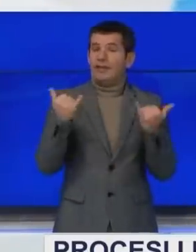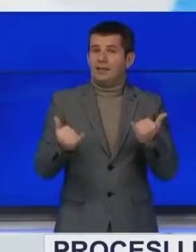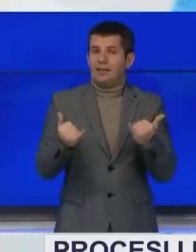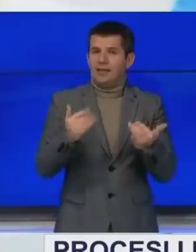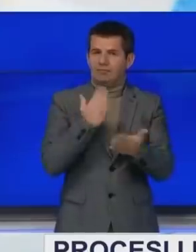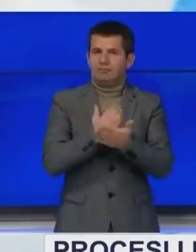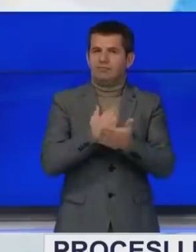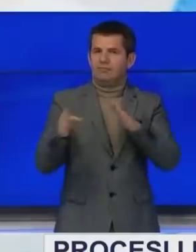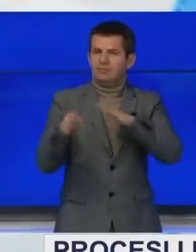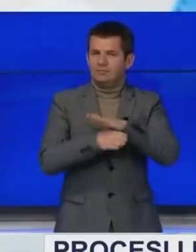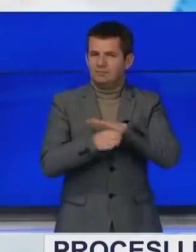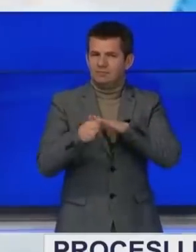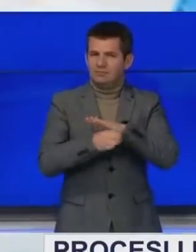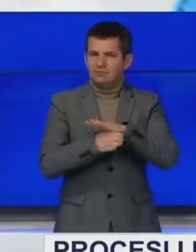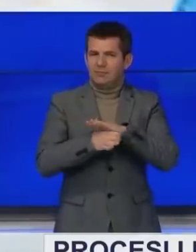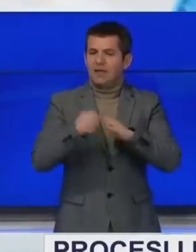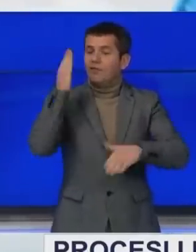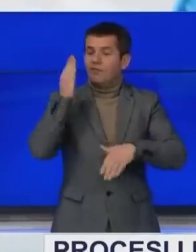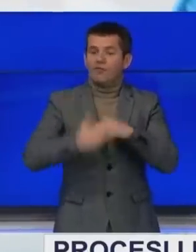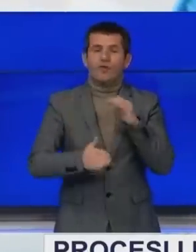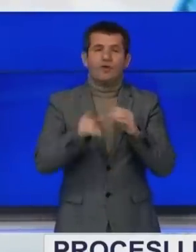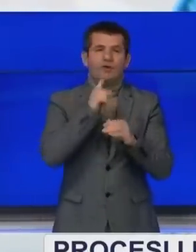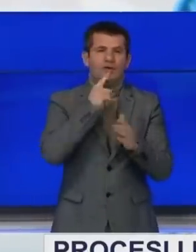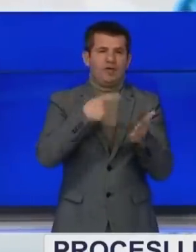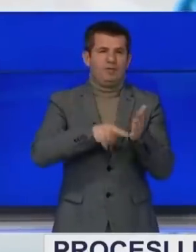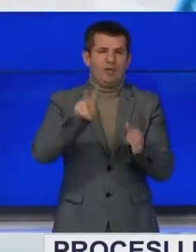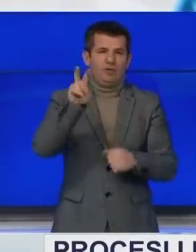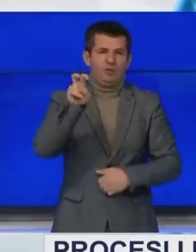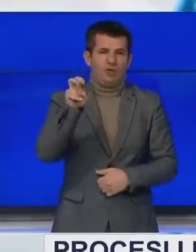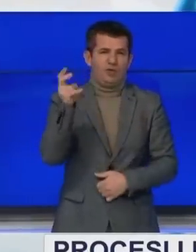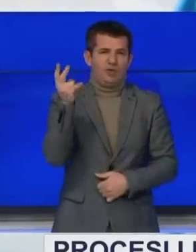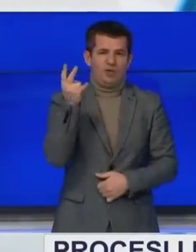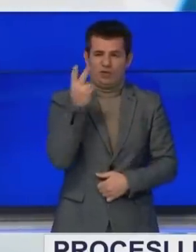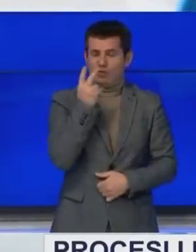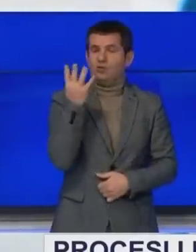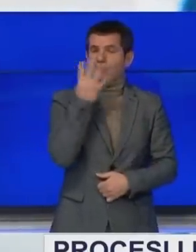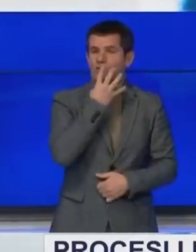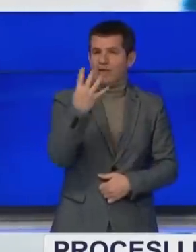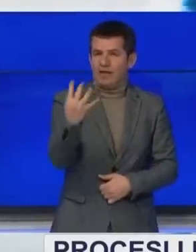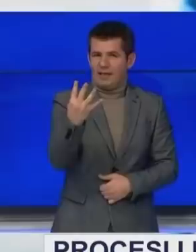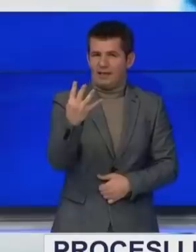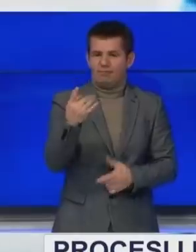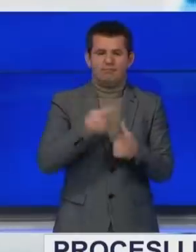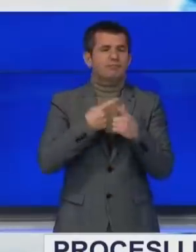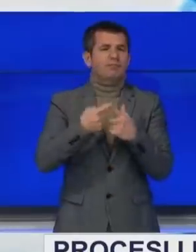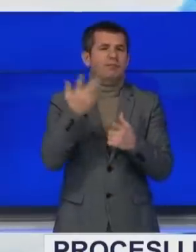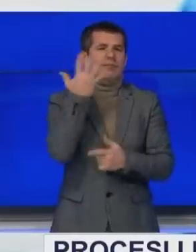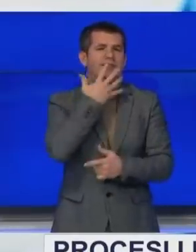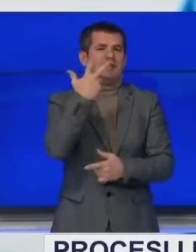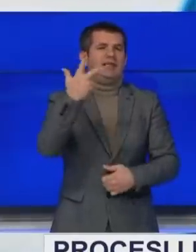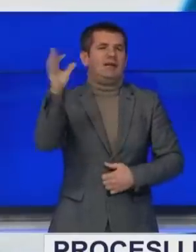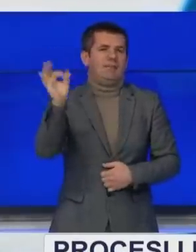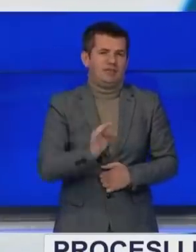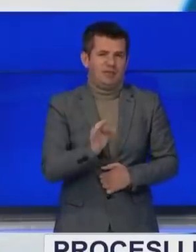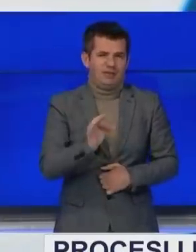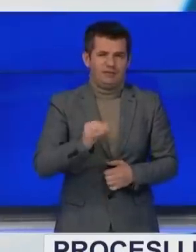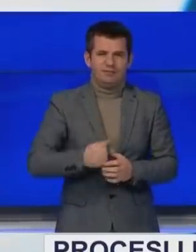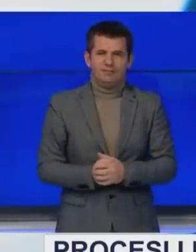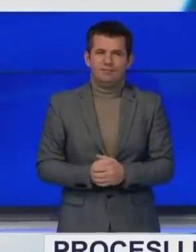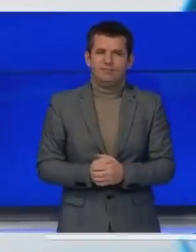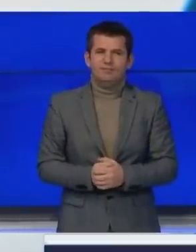skanuar lista për fundimtare votuazve nga 1.224 vendvotime, apo rrëth 53% e tyre.